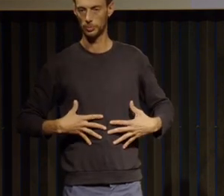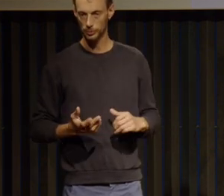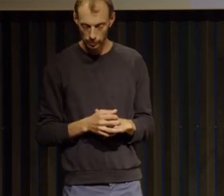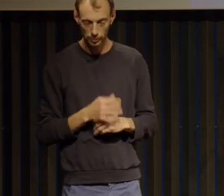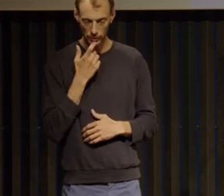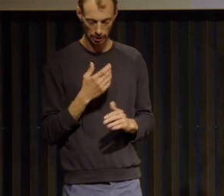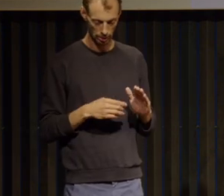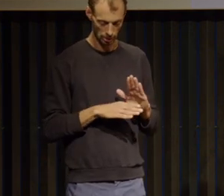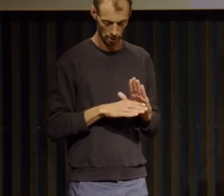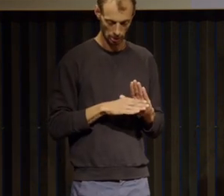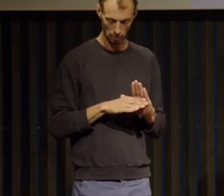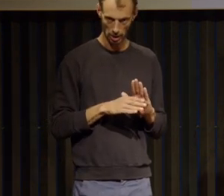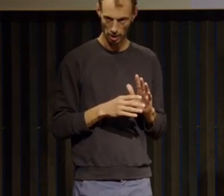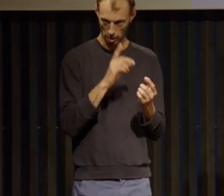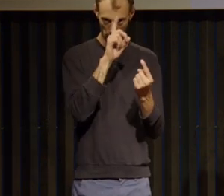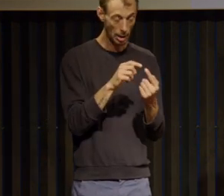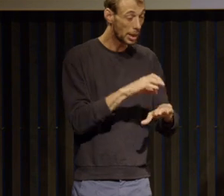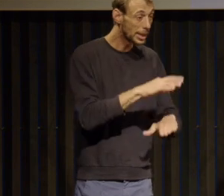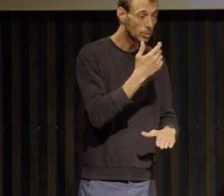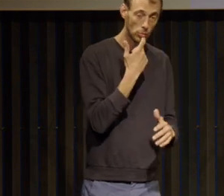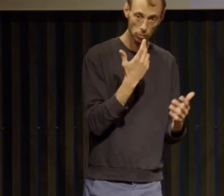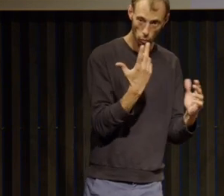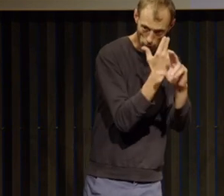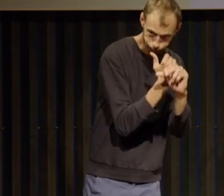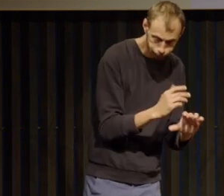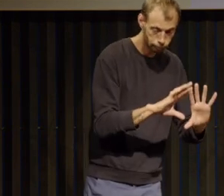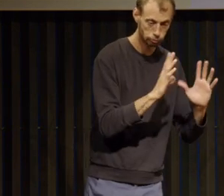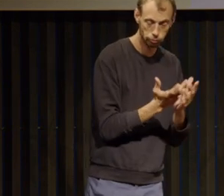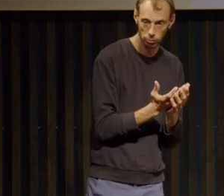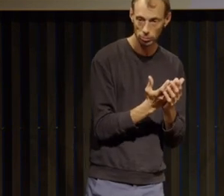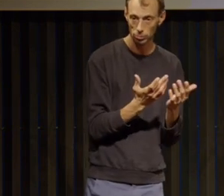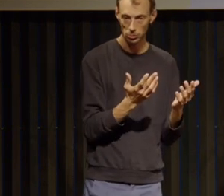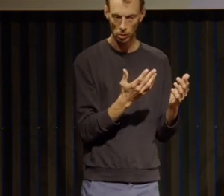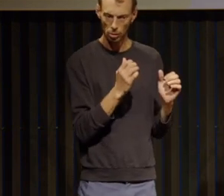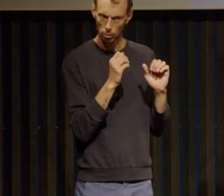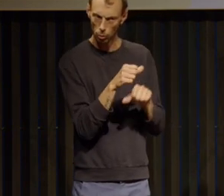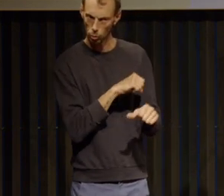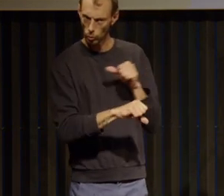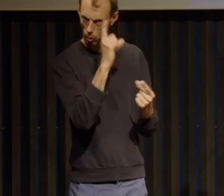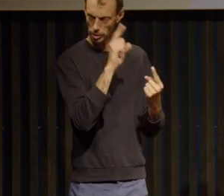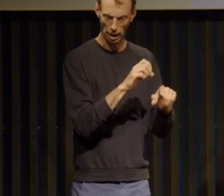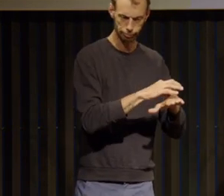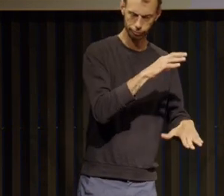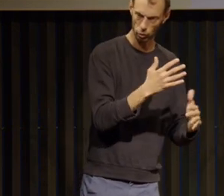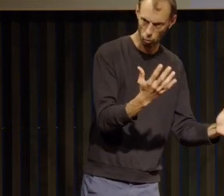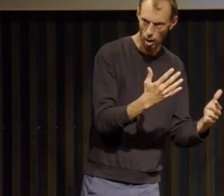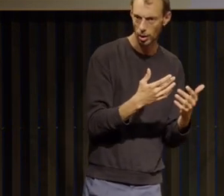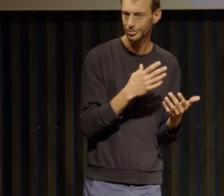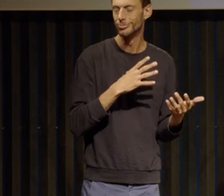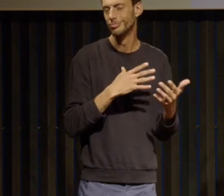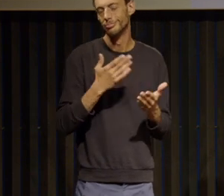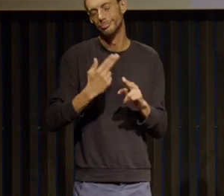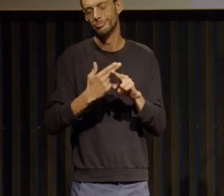vraiment sur effectivement qu'est-ce que c'est la guérison comment est-ce qu'on peut créer des conditions favorables à la guérison donc c'est quoi ce que j'appelle les ingrédients de la guérison